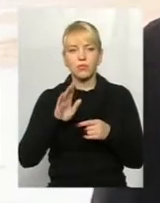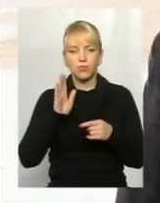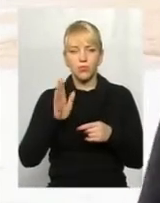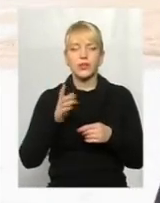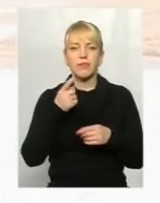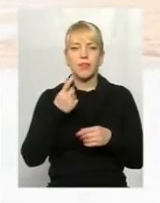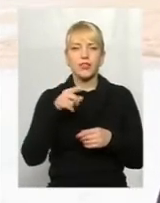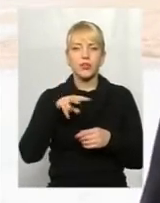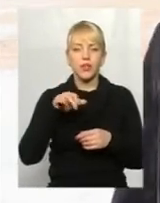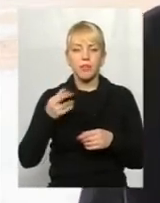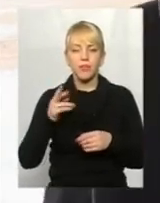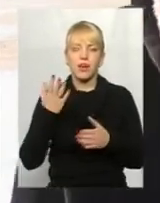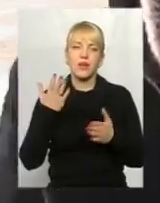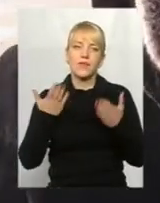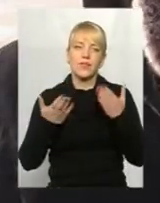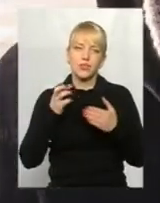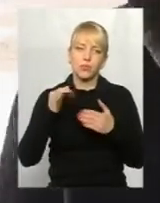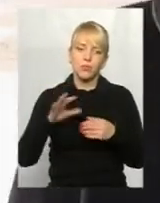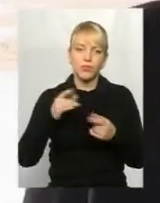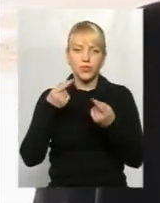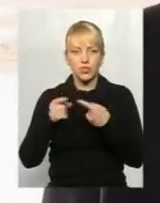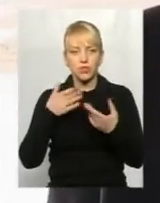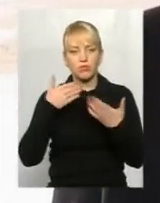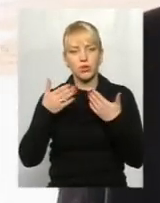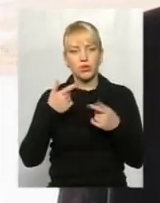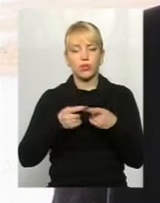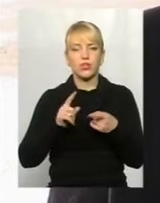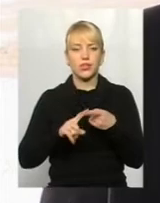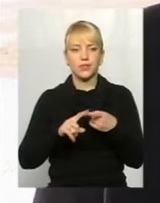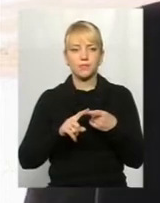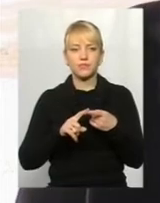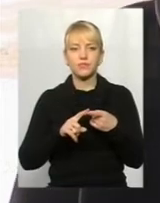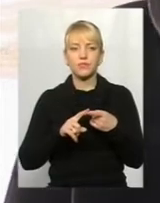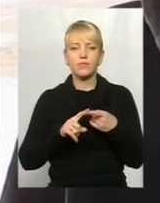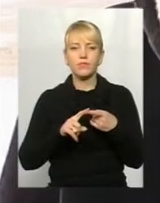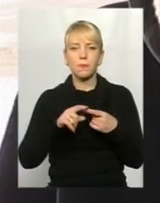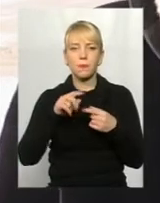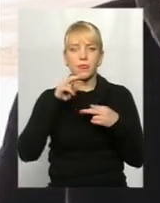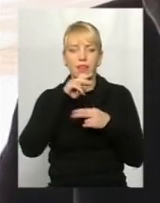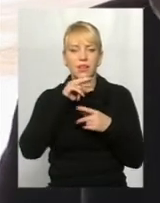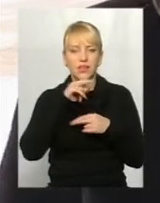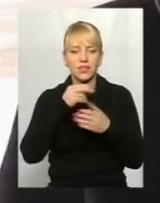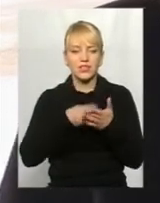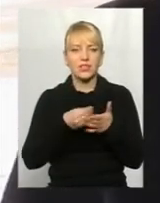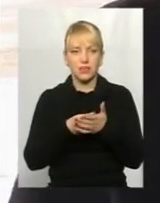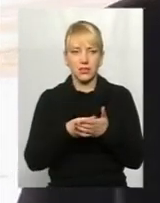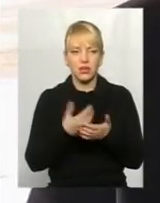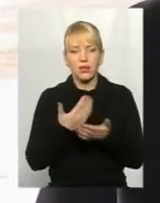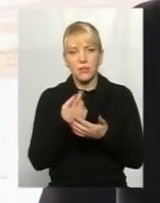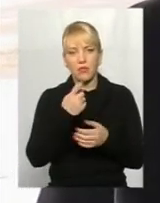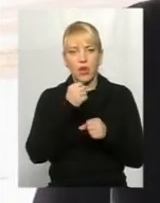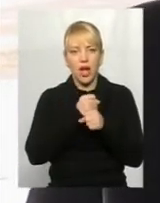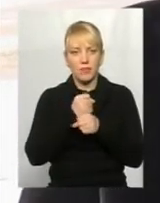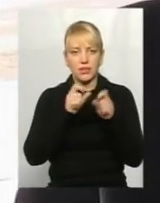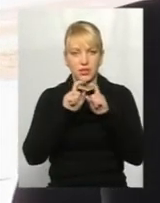якийсь інший підхід був навіть до цих цін на ліки. Бо в одній аптеці, наприклад,